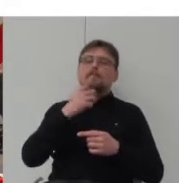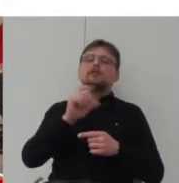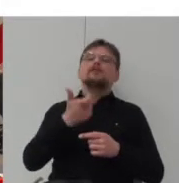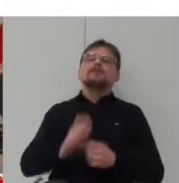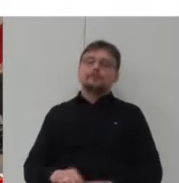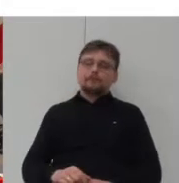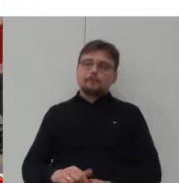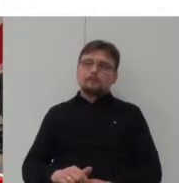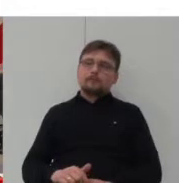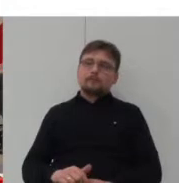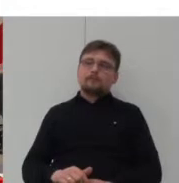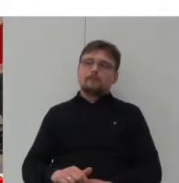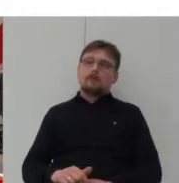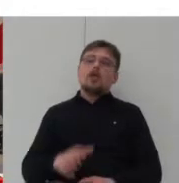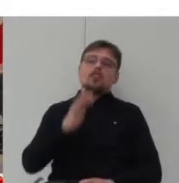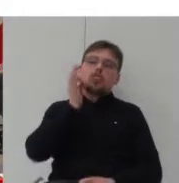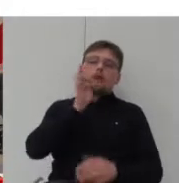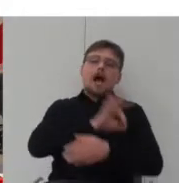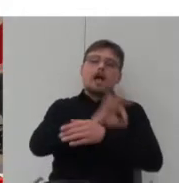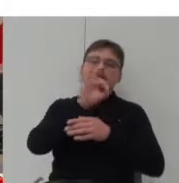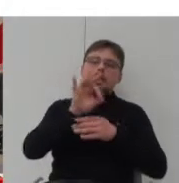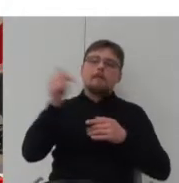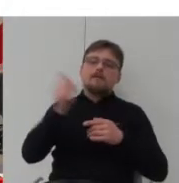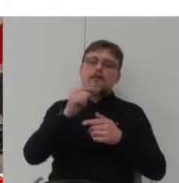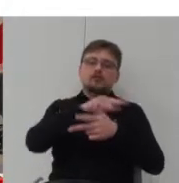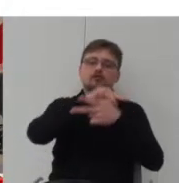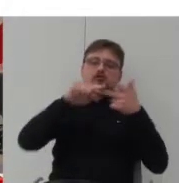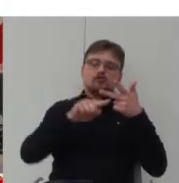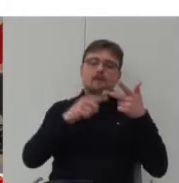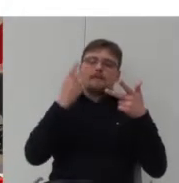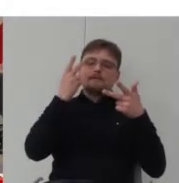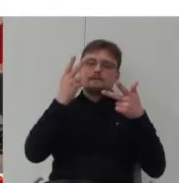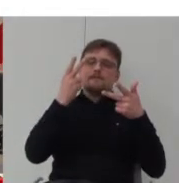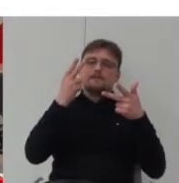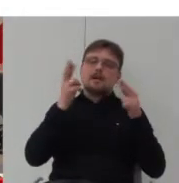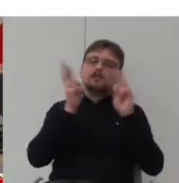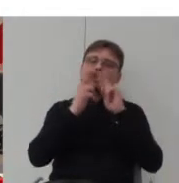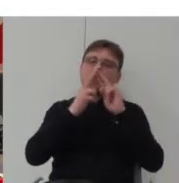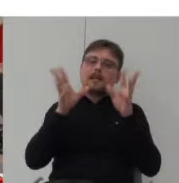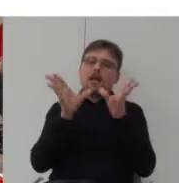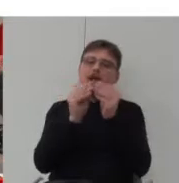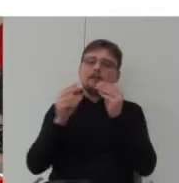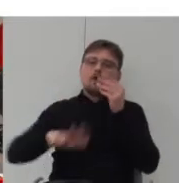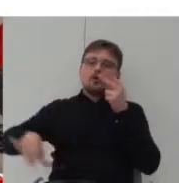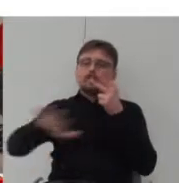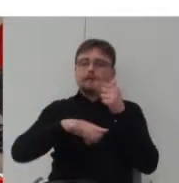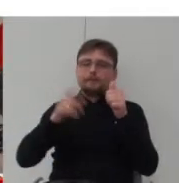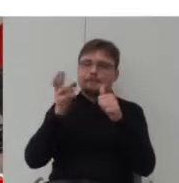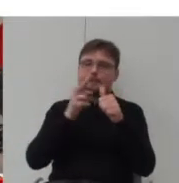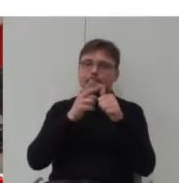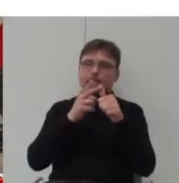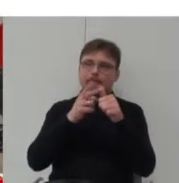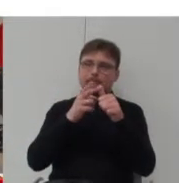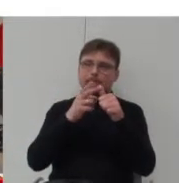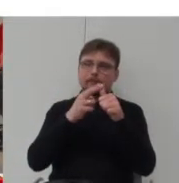o tym, że dobra architektura powinna spełniać trzy stopnie relacji z otoczeniem. Ten stopień